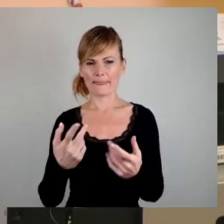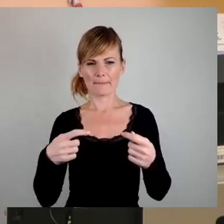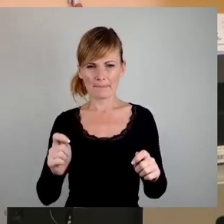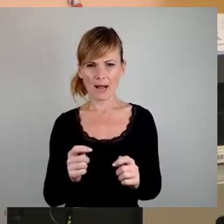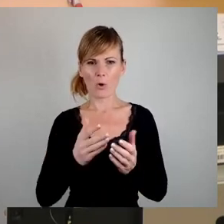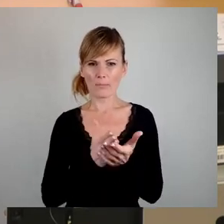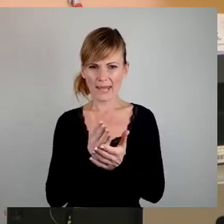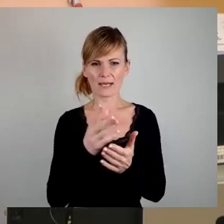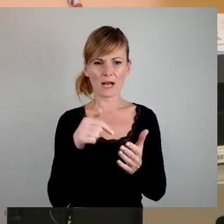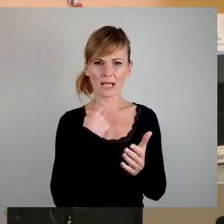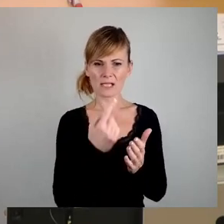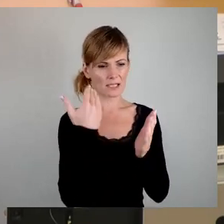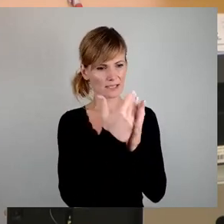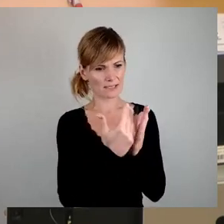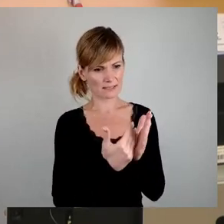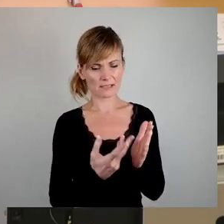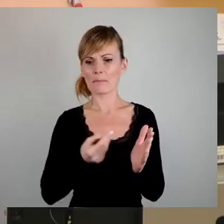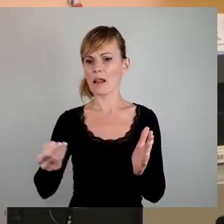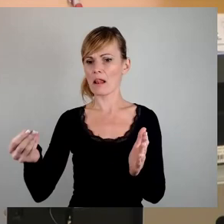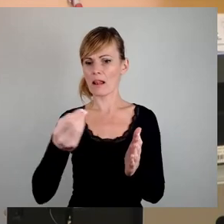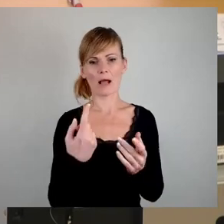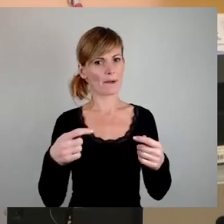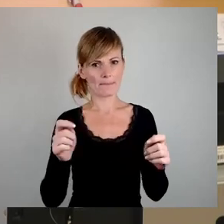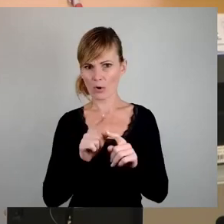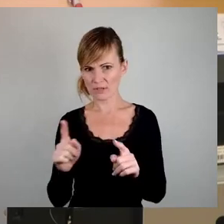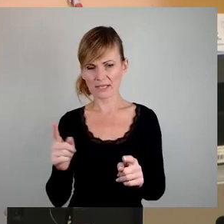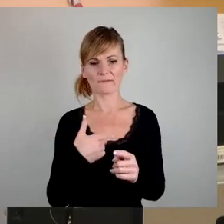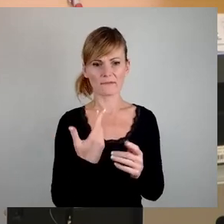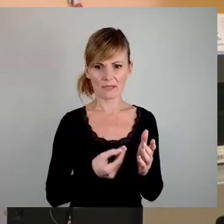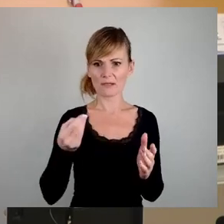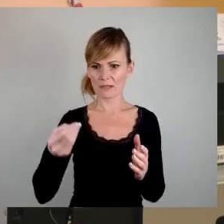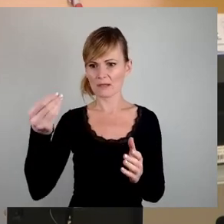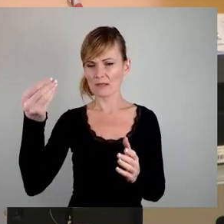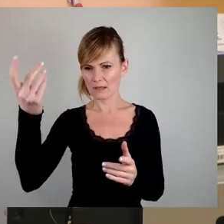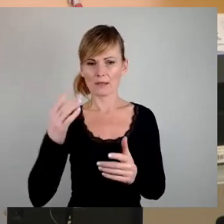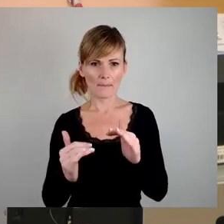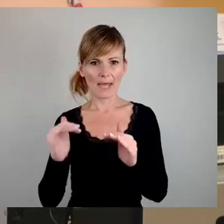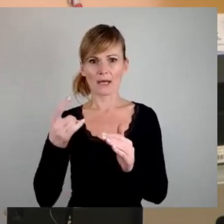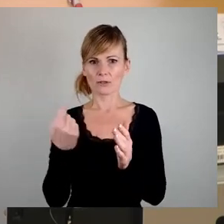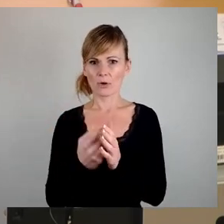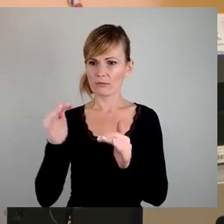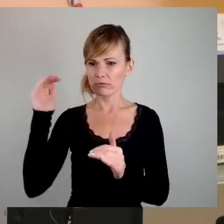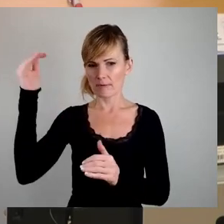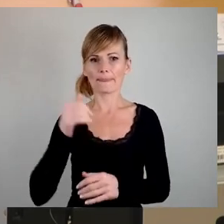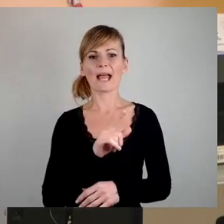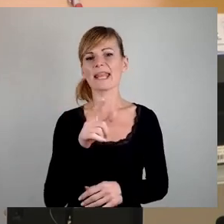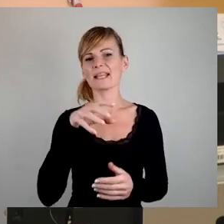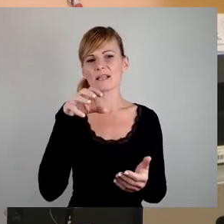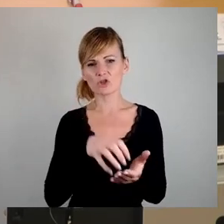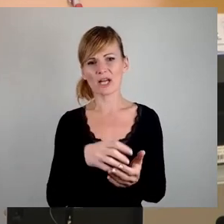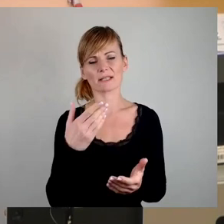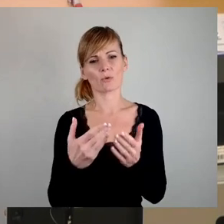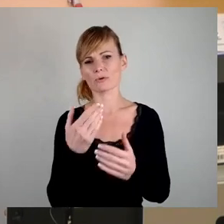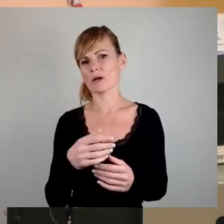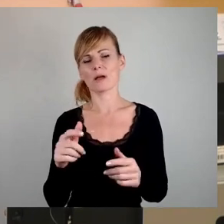werden, die aber spekulativ von Hand zu Hand gegangen sind, immer teurer geworden sind und damit auch auf die Mieten durchschlagen. Gehen wir mal in die Lingener Stadt, gehen wir in das Container,